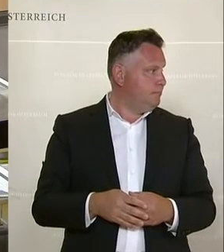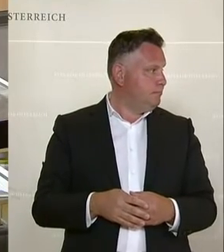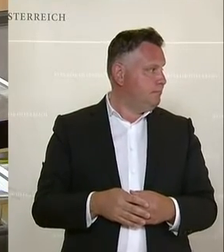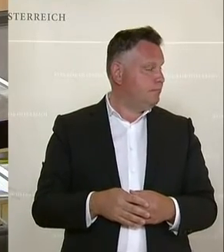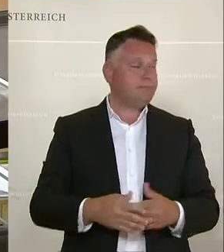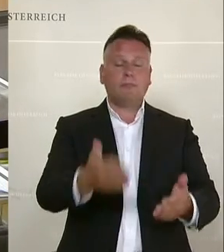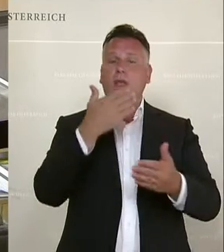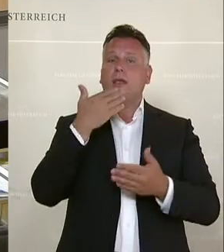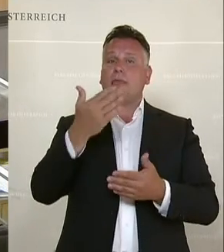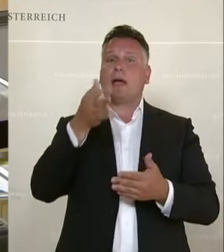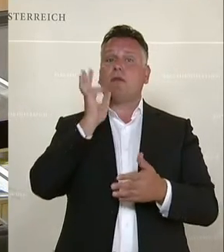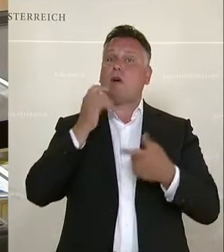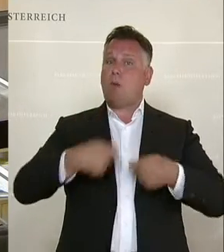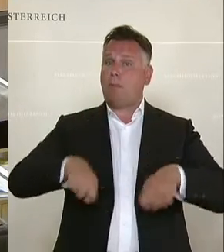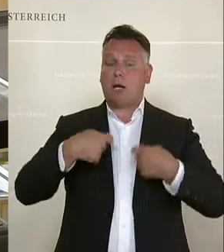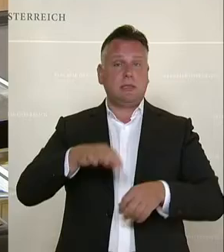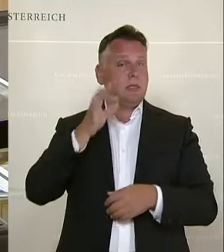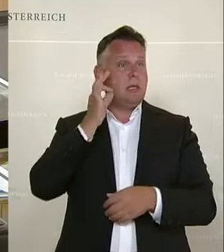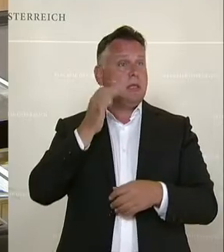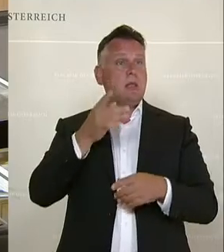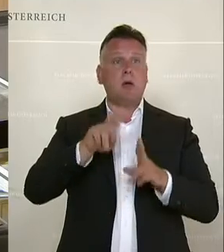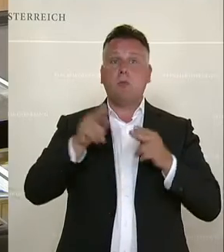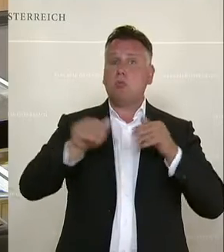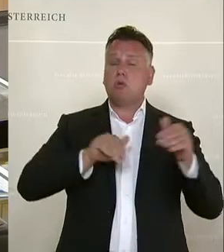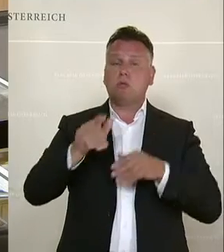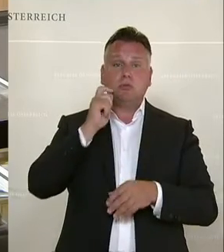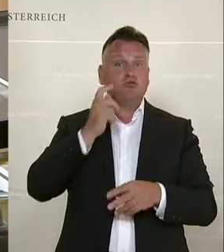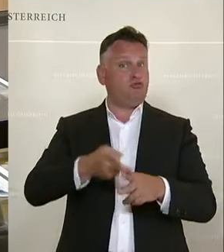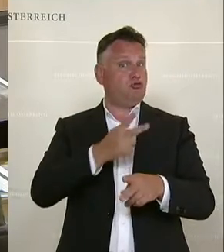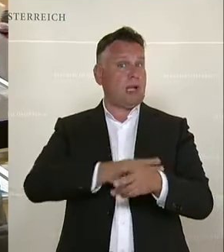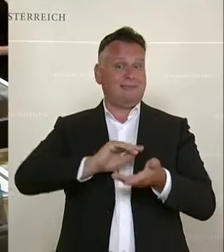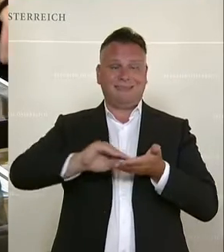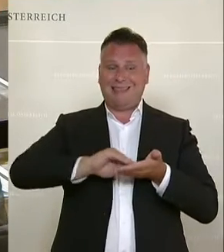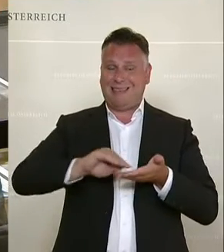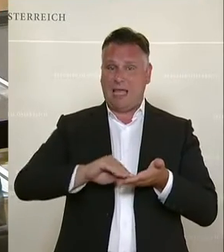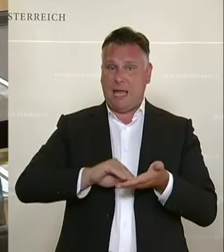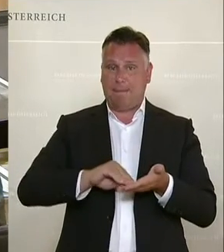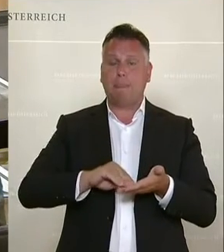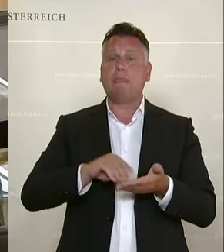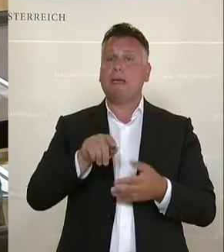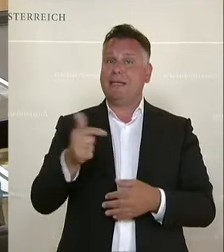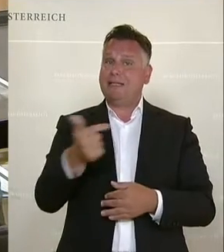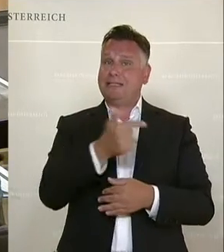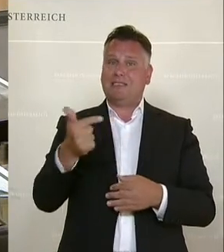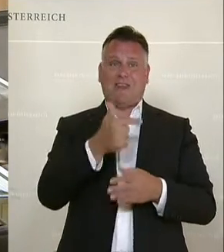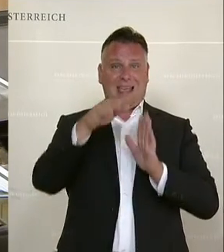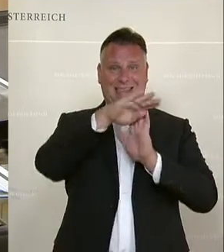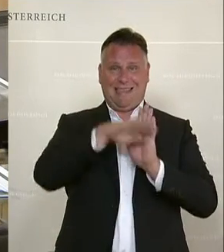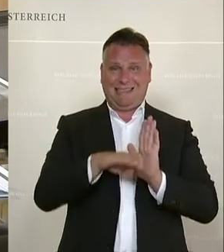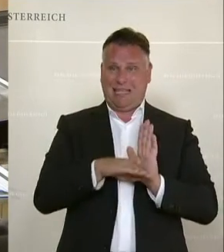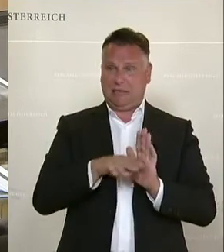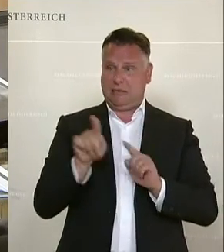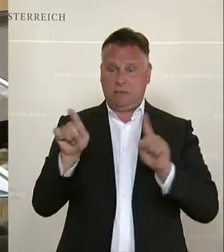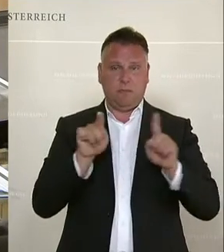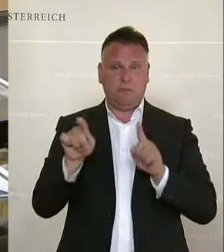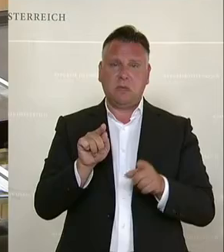Danke, Frau Präsidentin, Frau Bundesministerin, Herr Staatssekretär. Die zwei Gesetze, die wir heute beschließen, sind zwar